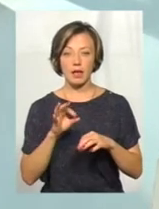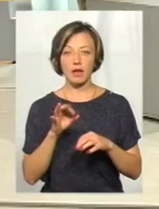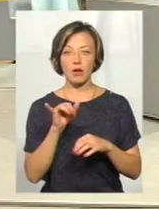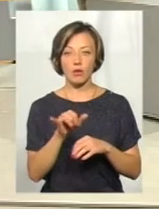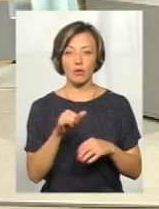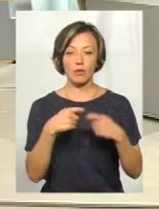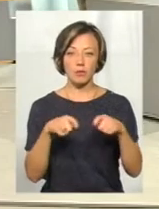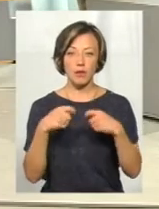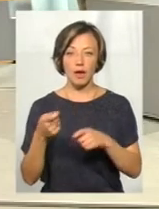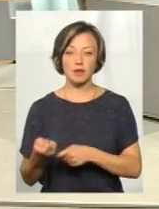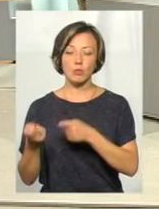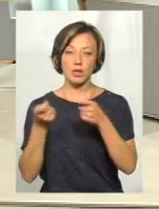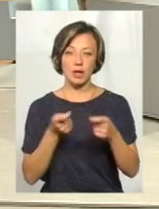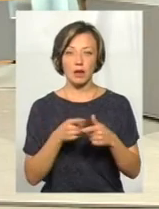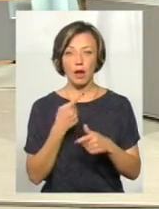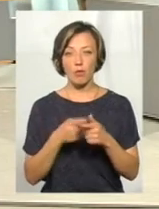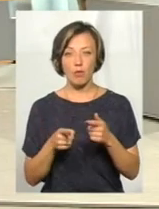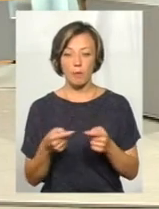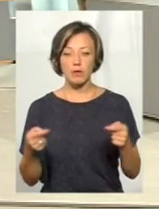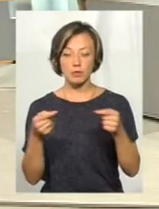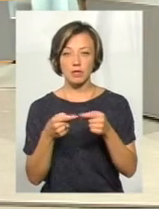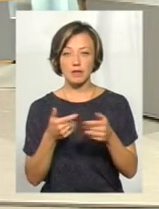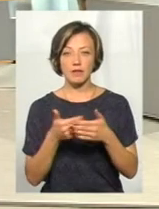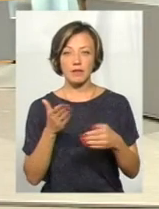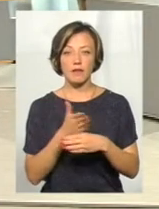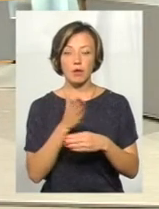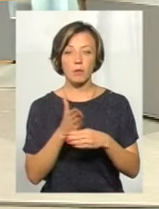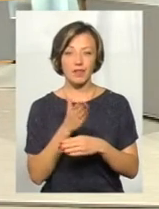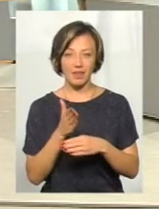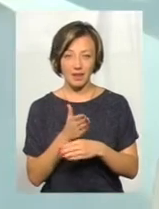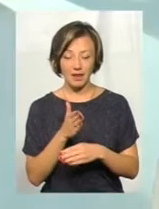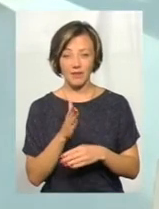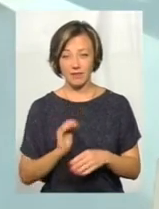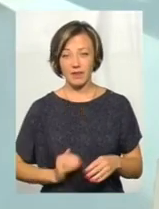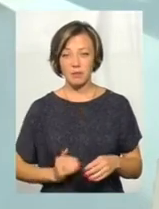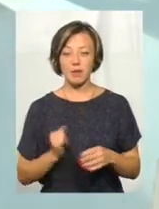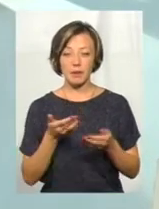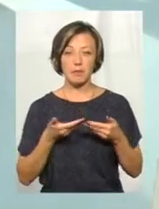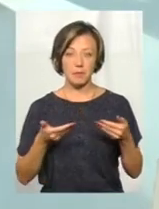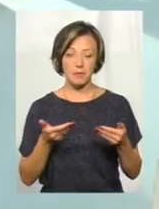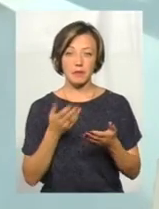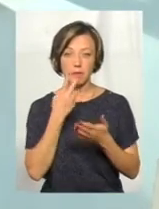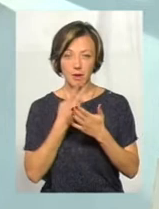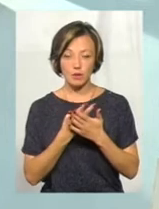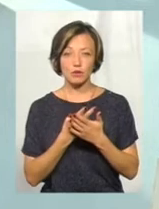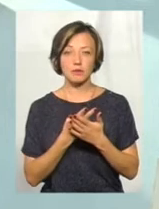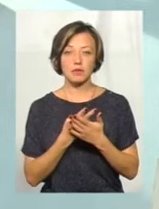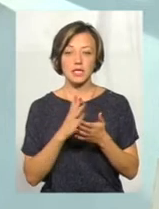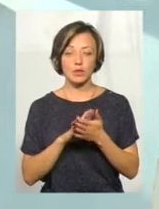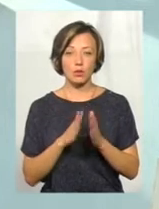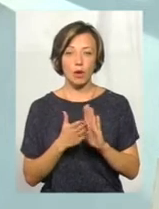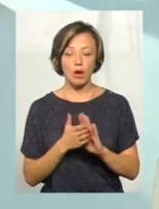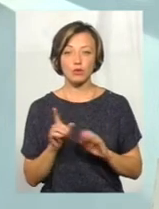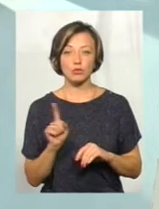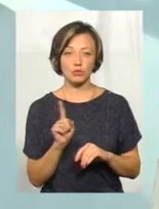'юторів, експортерів або безпосередньо від виробників. І, звичайно, теж ми стикаємося з позиціями,